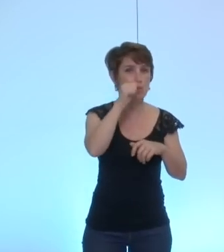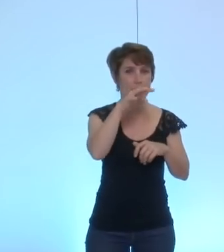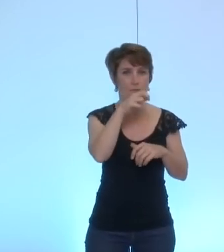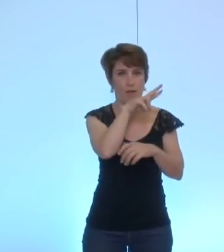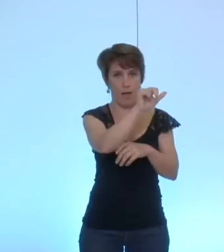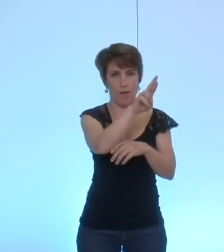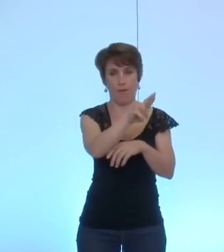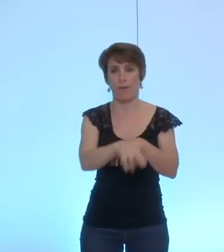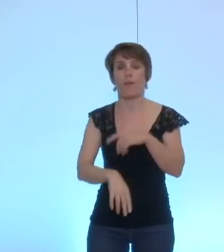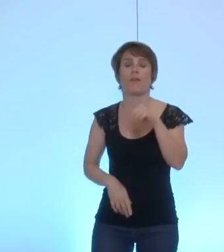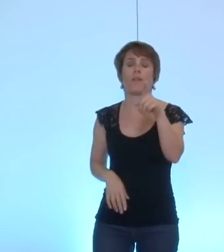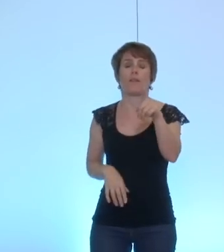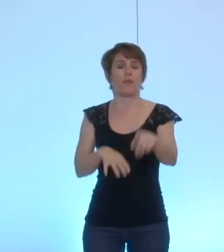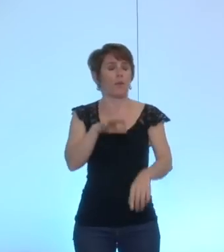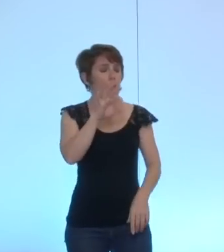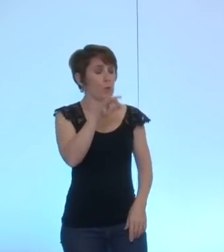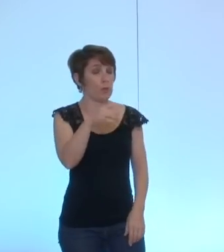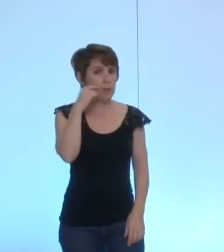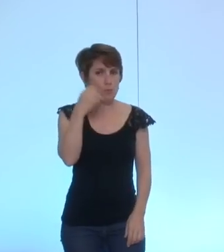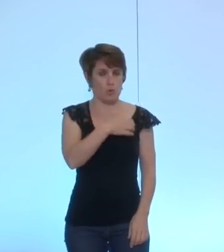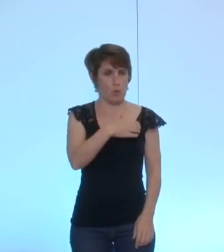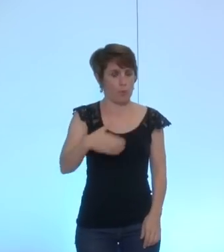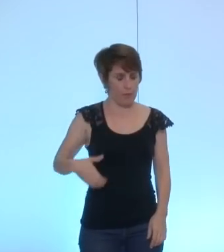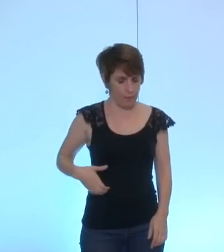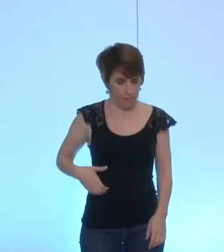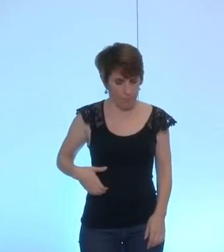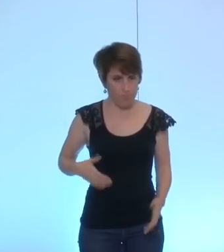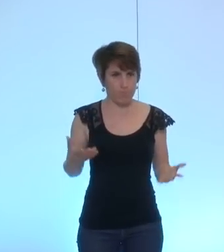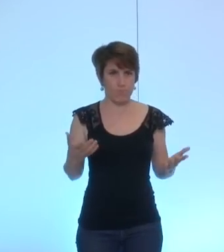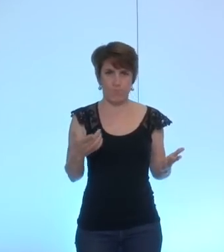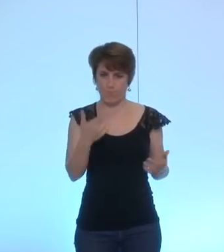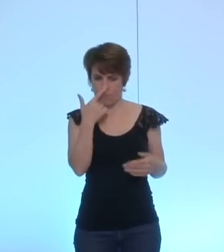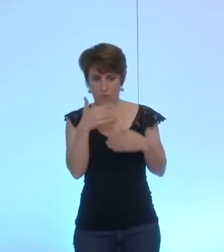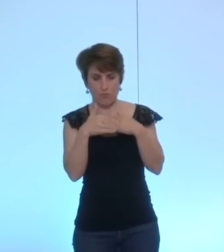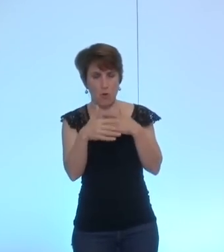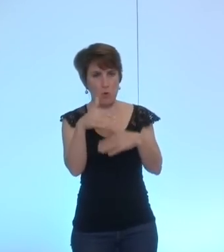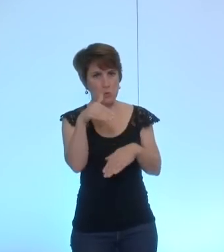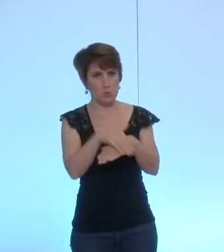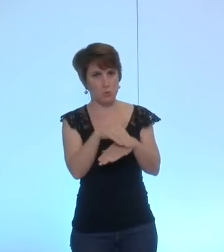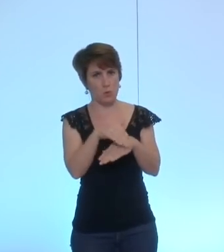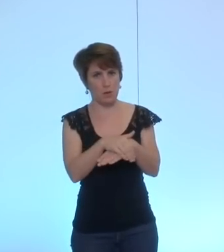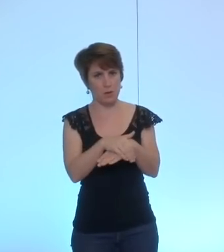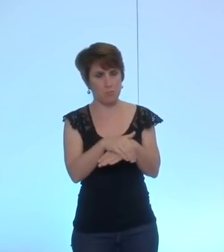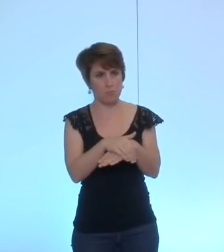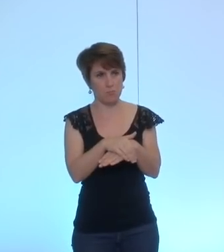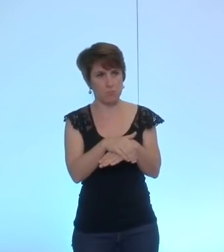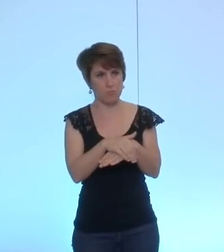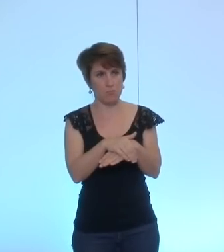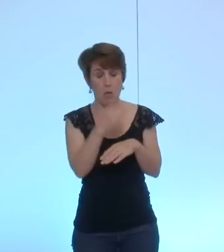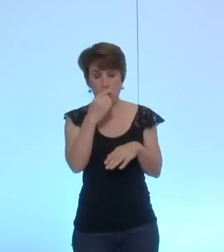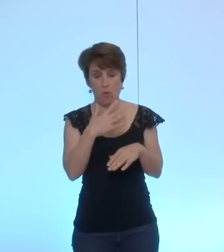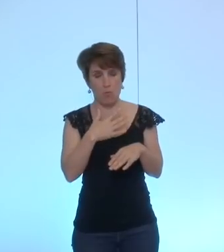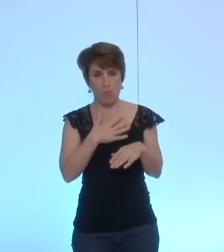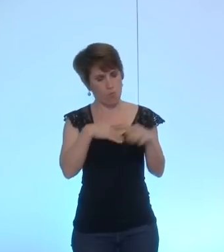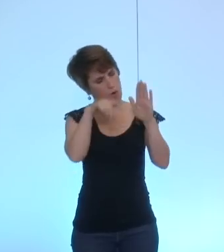maire je crois que ce soir beaucoup de de principes de base ont été